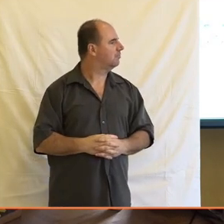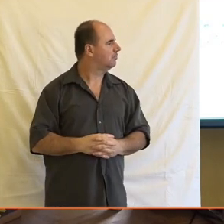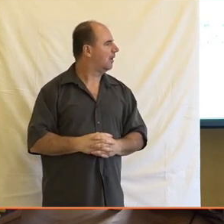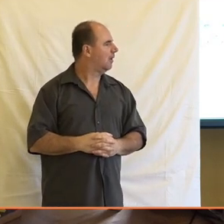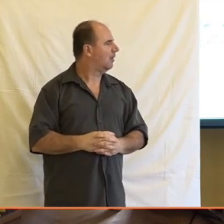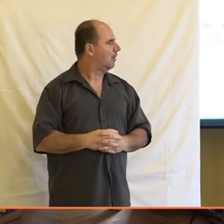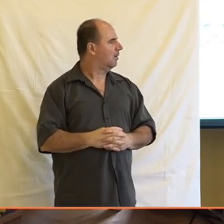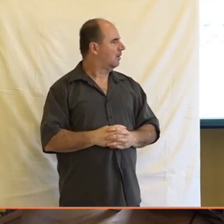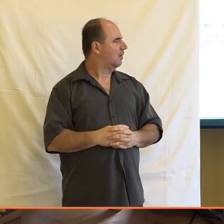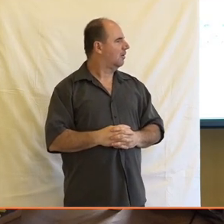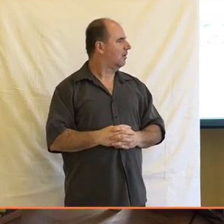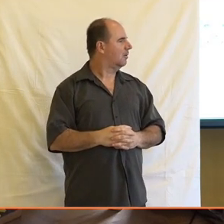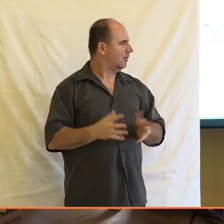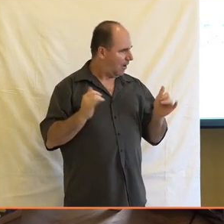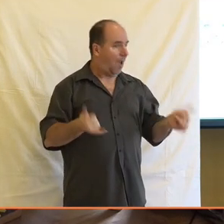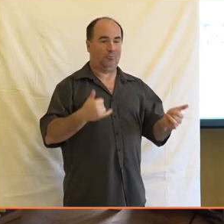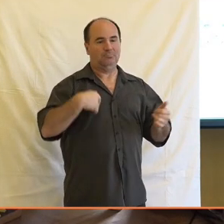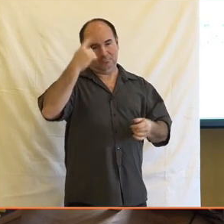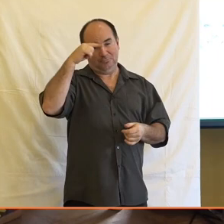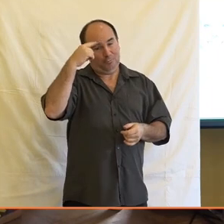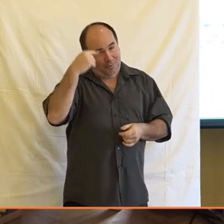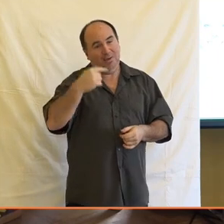Jako, že zájem studentů rozhodně cítíme, ano.